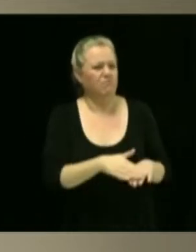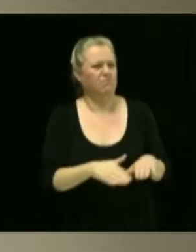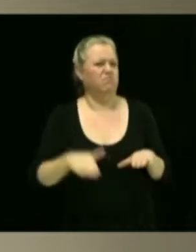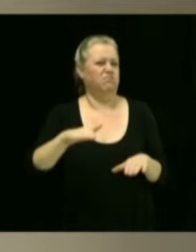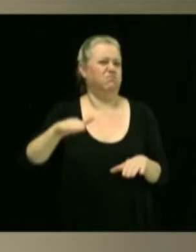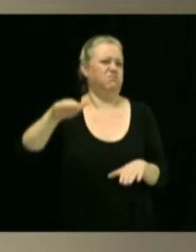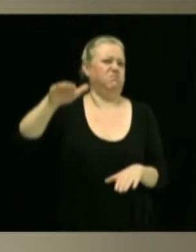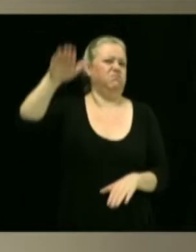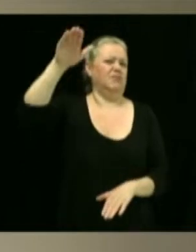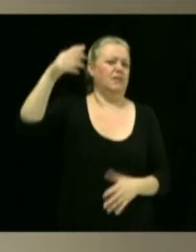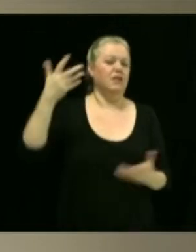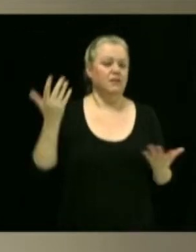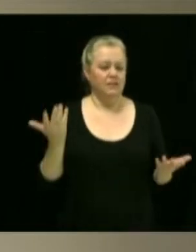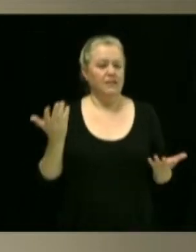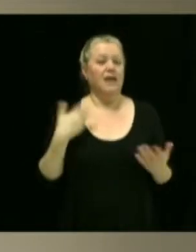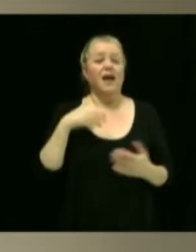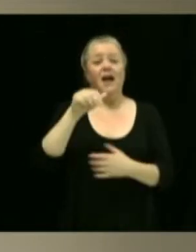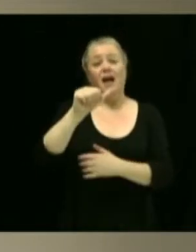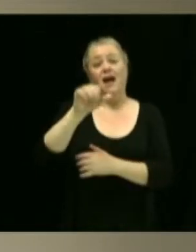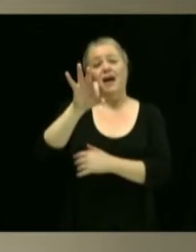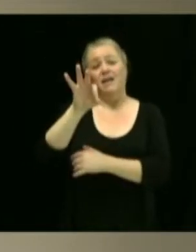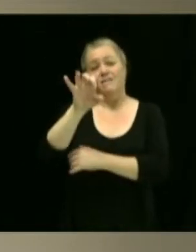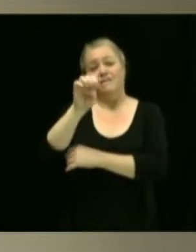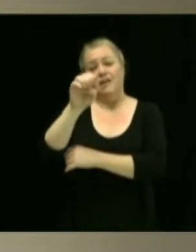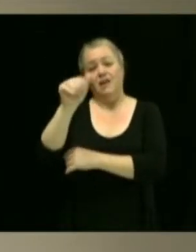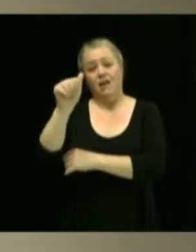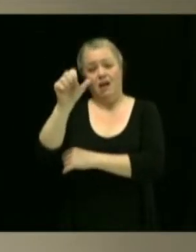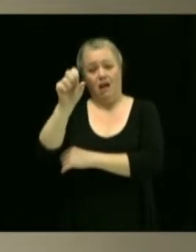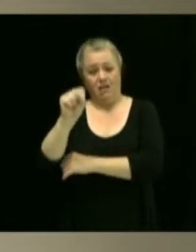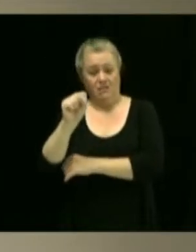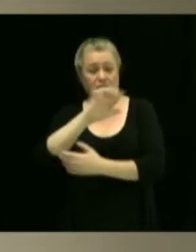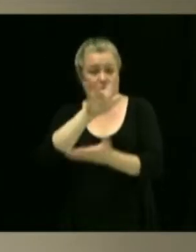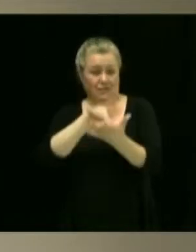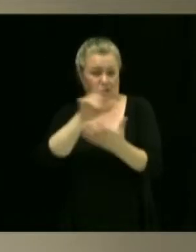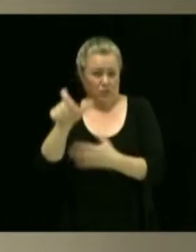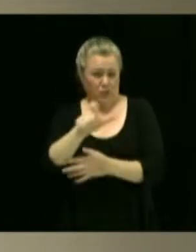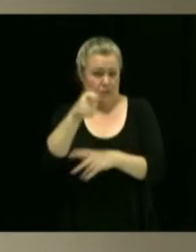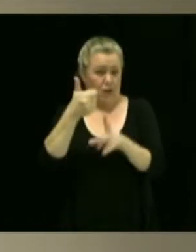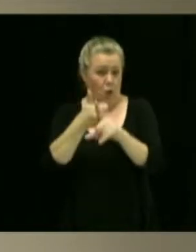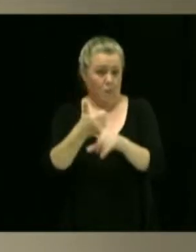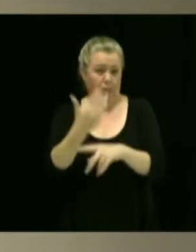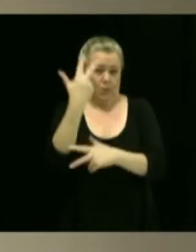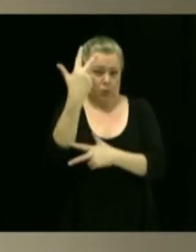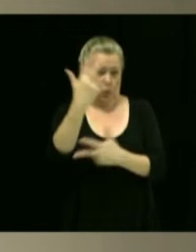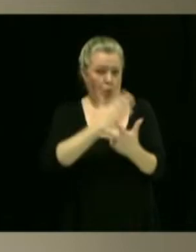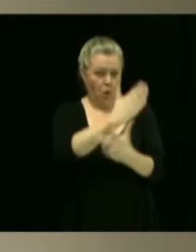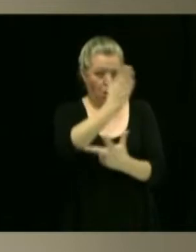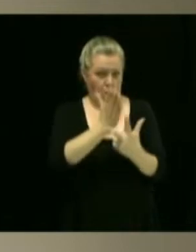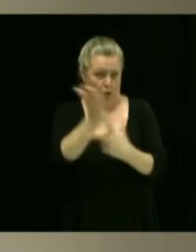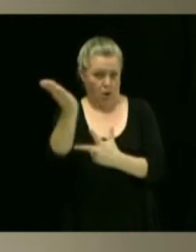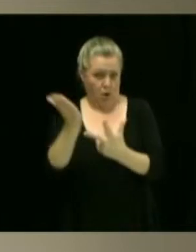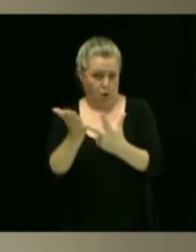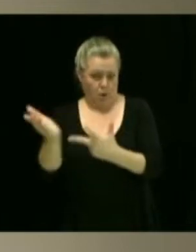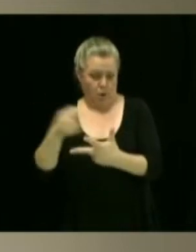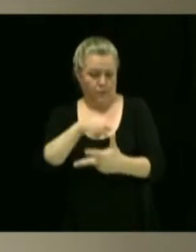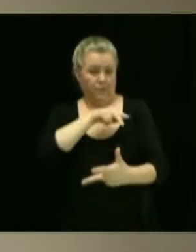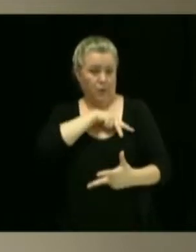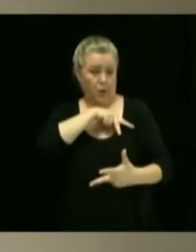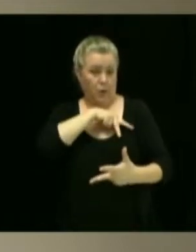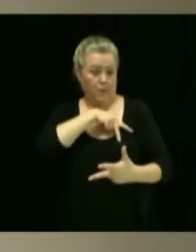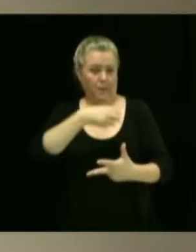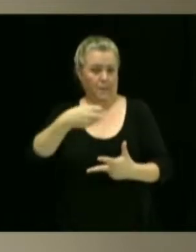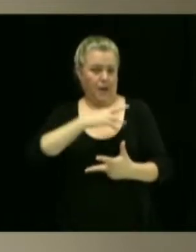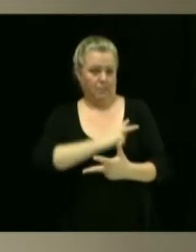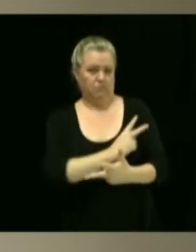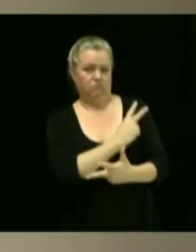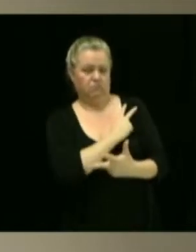la dénoncer, la Féase Centre-Québec a mis de l'avant trois actions. Le port du ruban blanc en inversé, la promotion des ressources